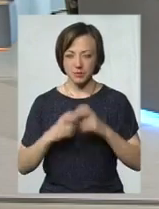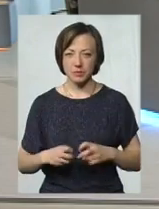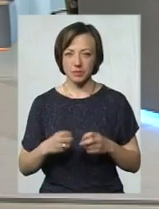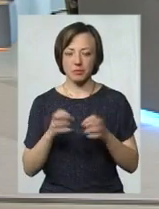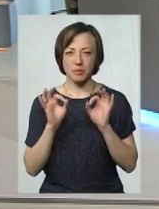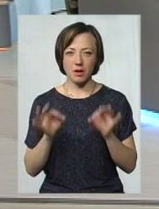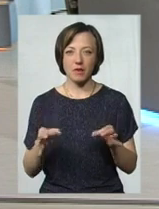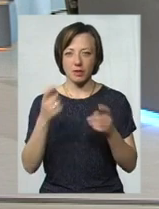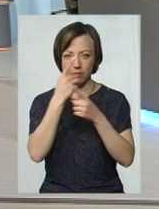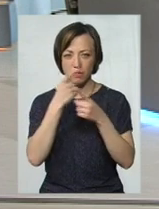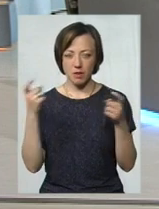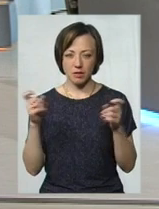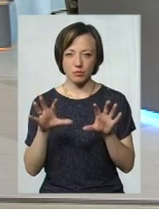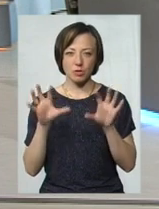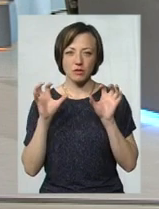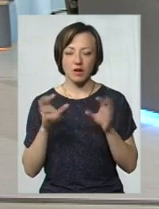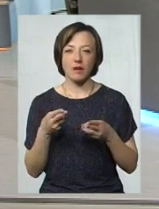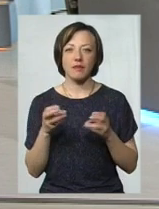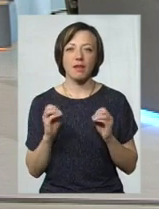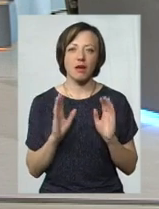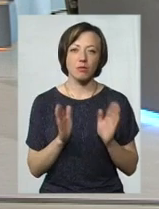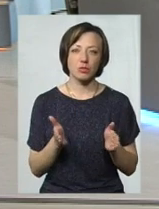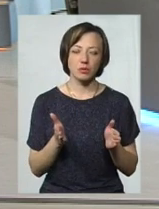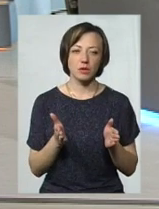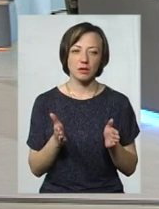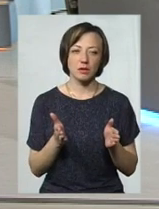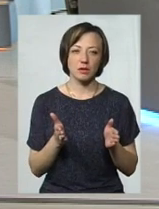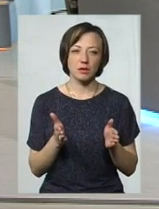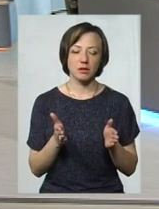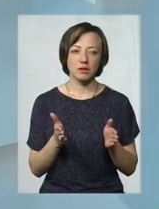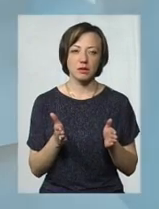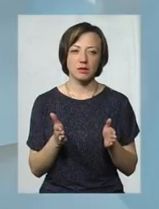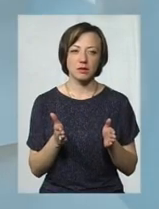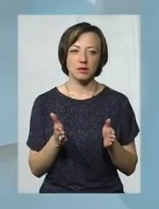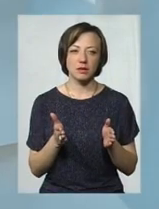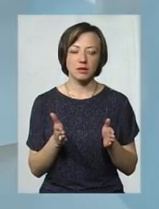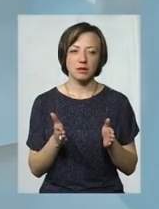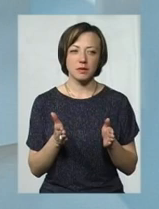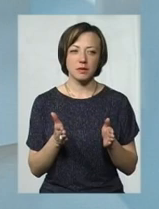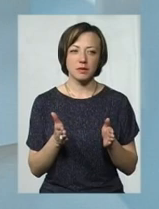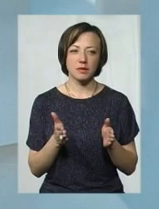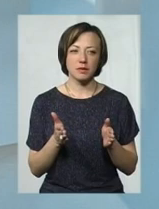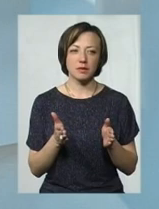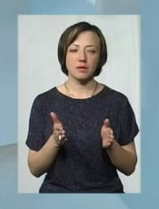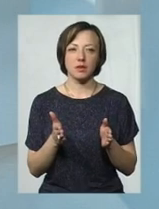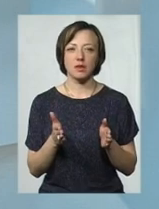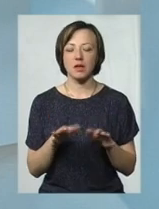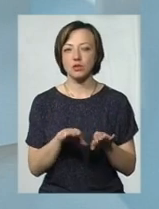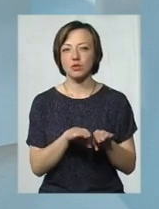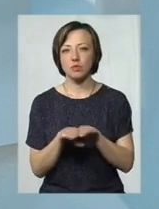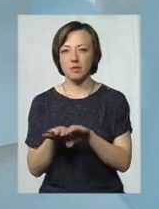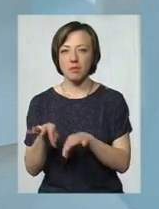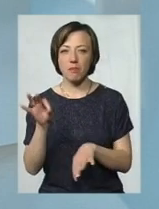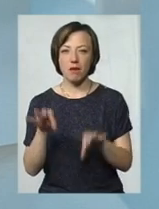споживає, де буде та межа, де ступінь маніпуляції її